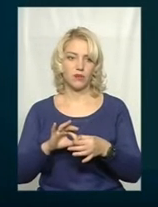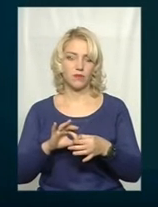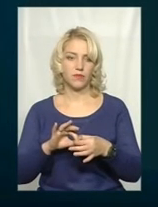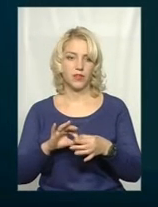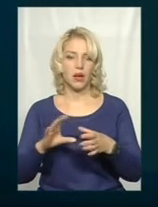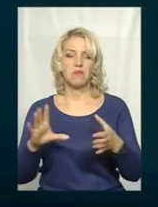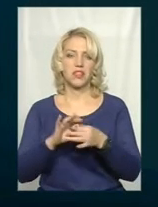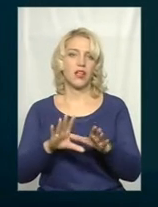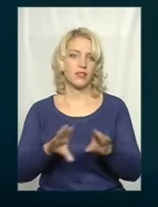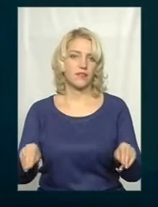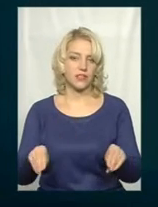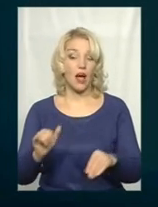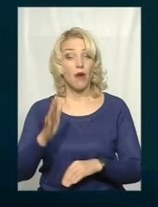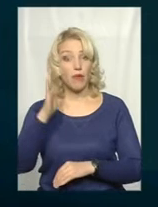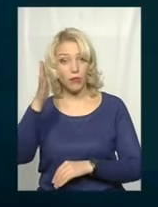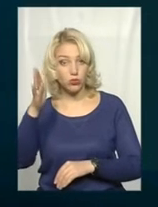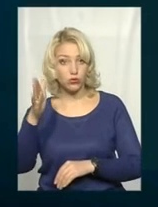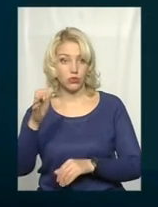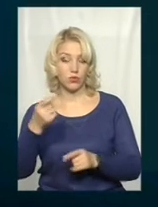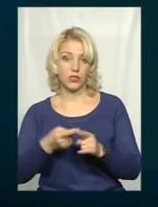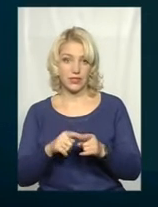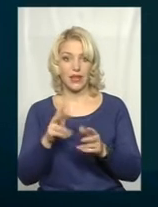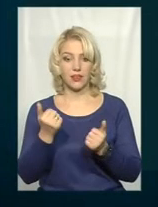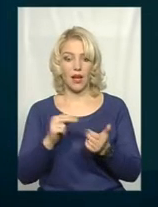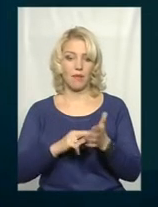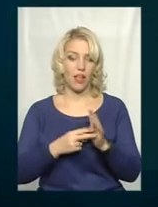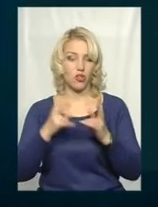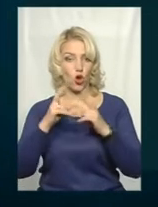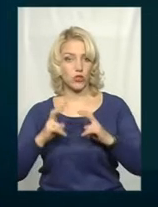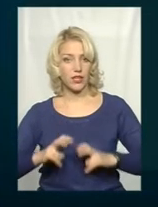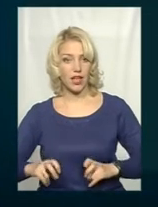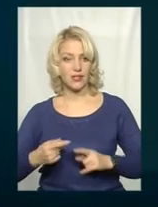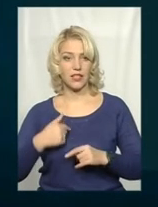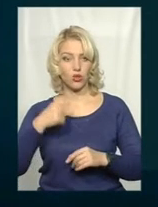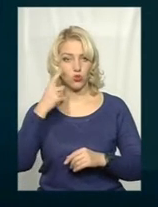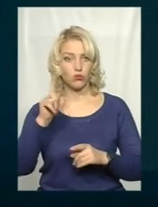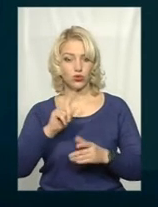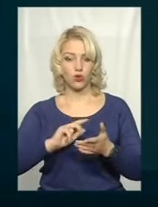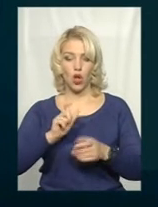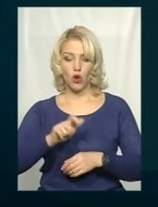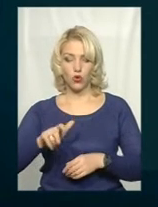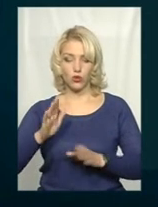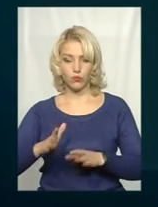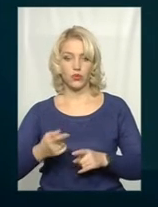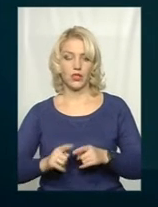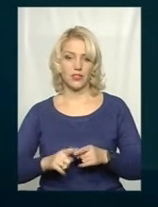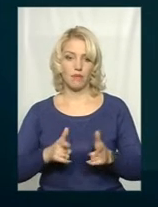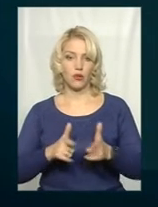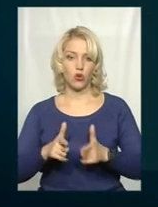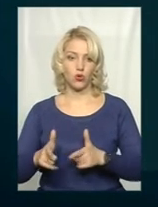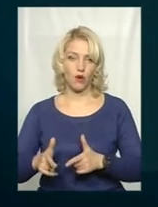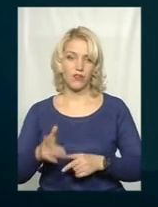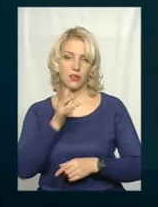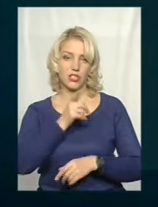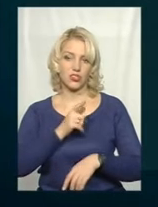на це ми все. У майбутньому це план розглядається. Я думаю, що люди на це будуть підготовлені з